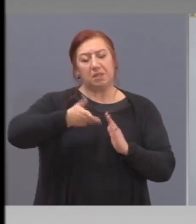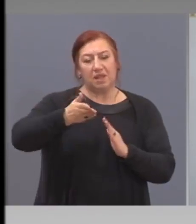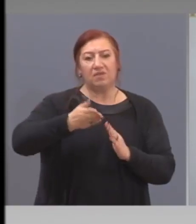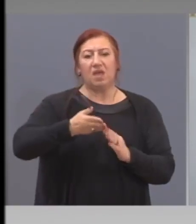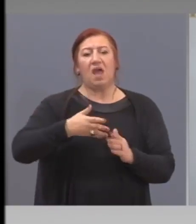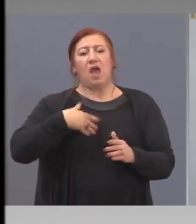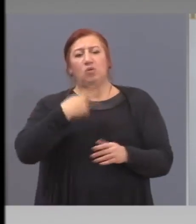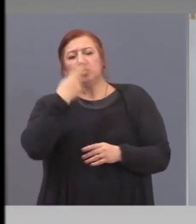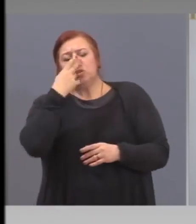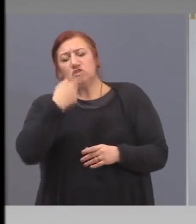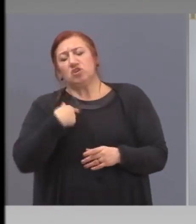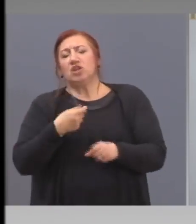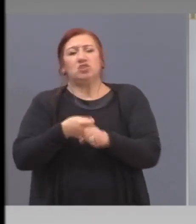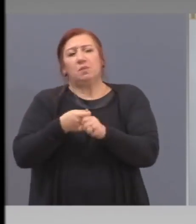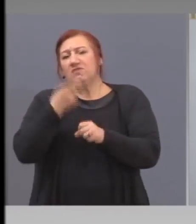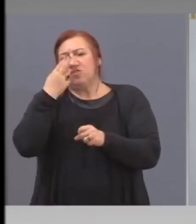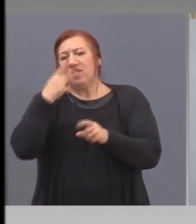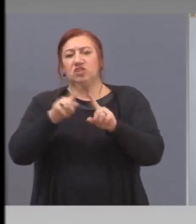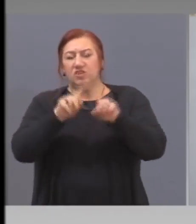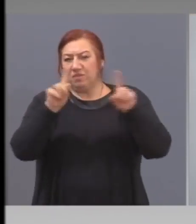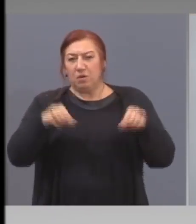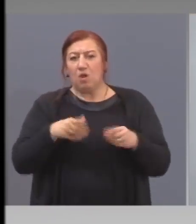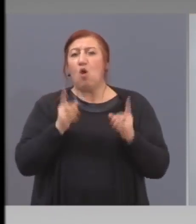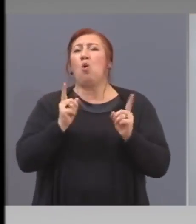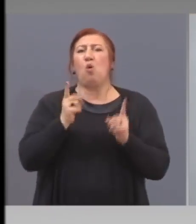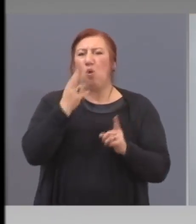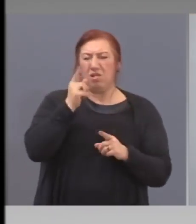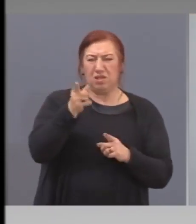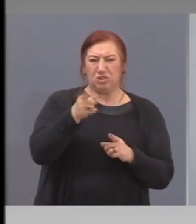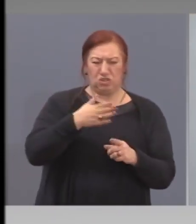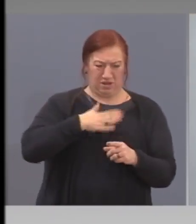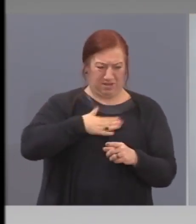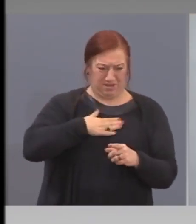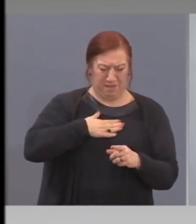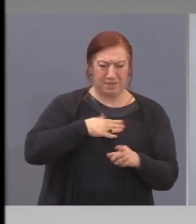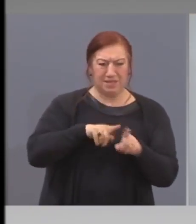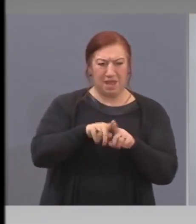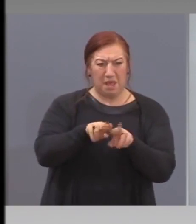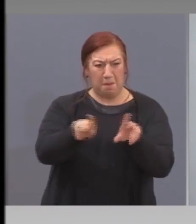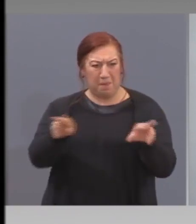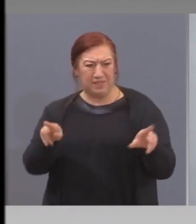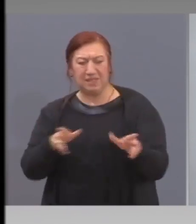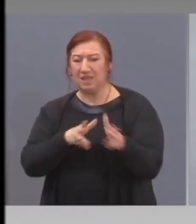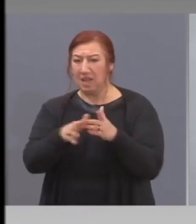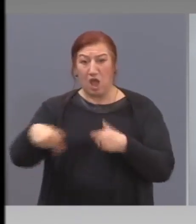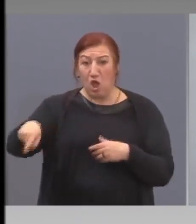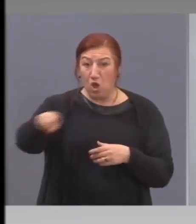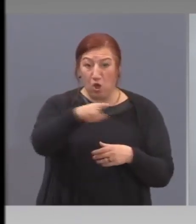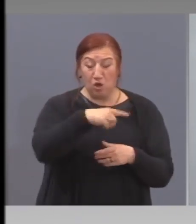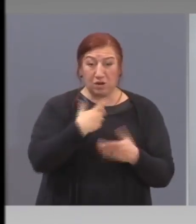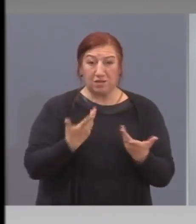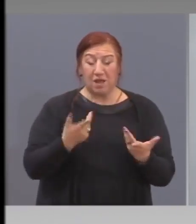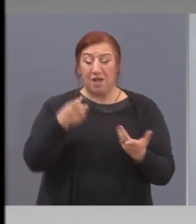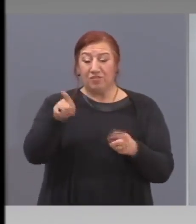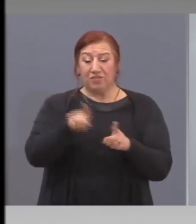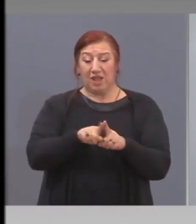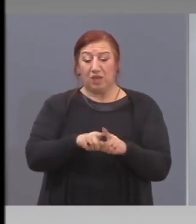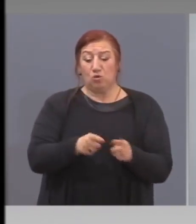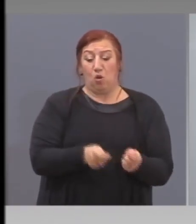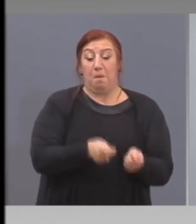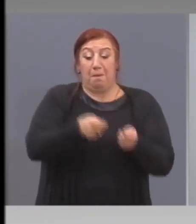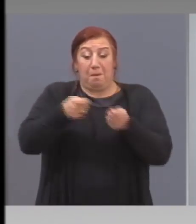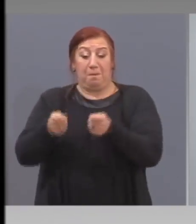изкараш на ксеро, ще го излъжеш, ма лъжеш себе си, лъжеш близките, лъжеш хората. И ставаш преносител на